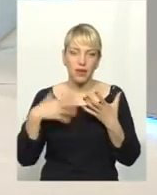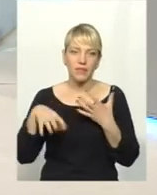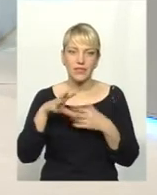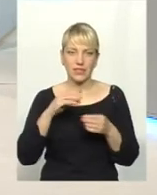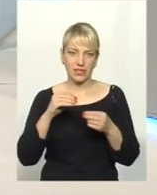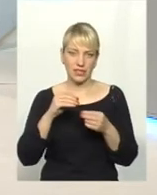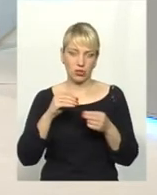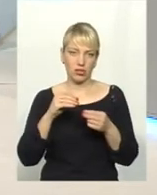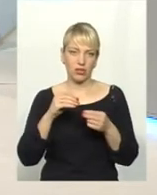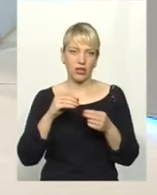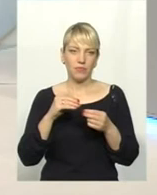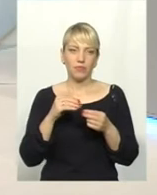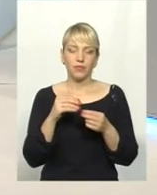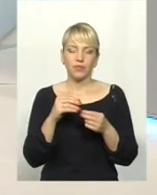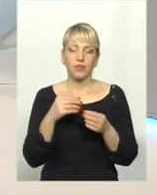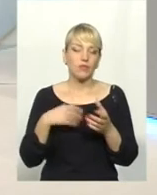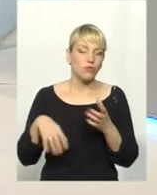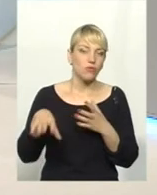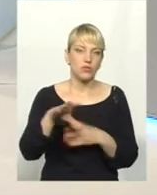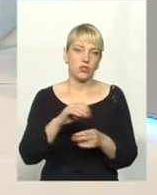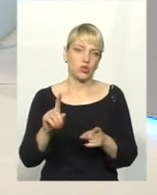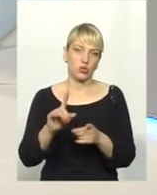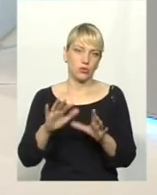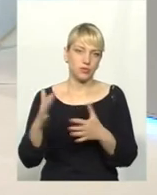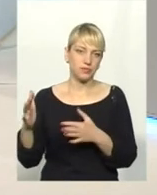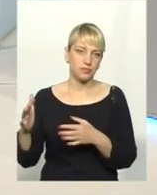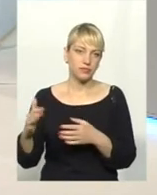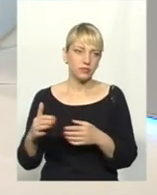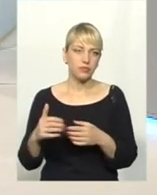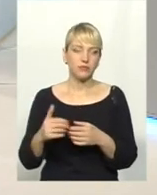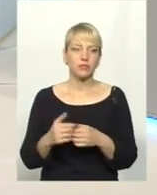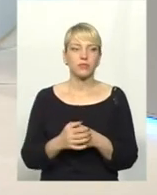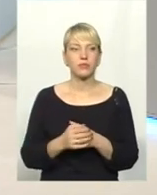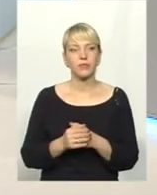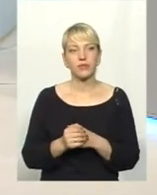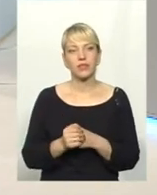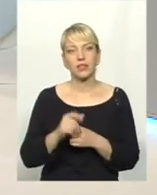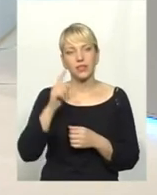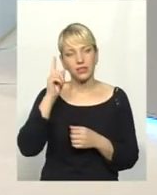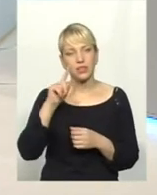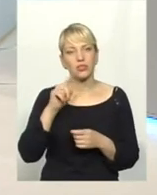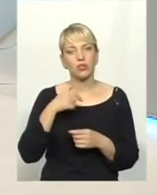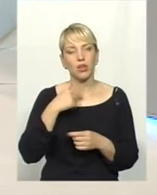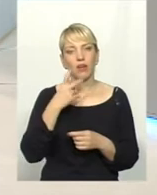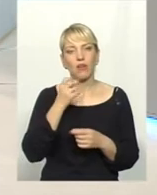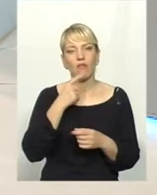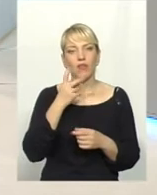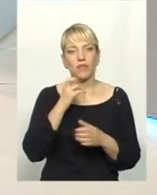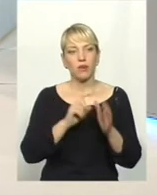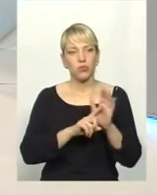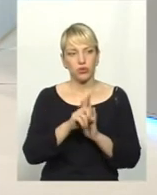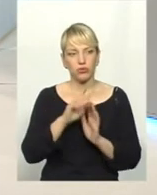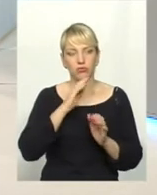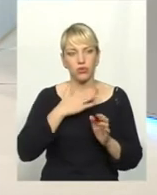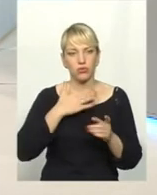ми не бачимо, лікарі не бачать усієї картини. Ви пам'ятаєте, що я на початку нашої розмови говорив, що дуже